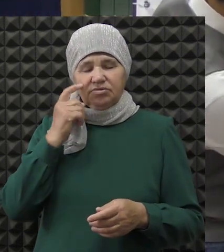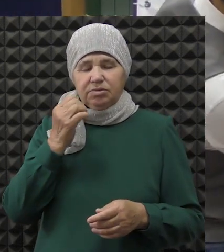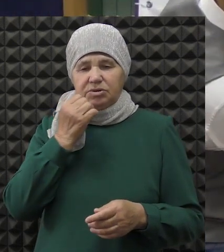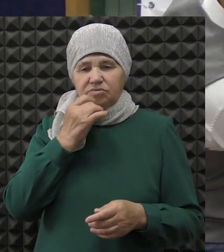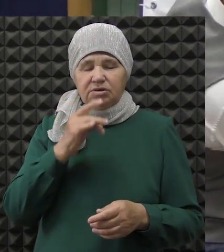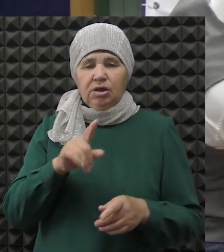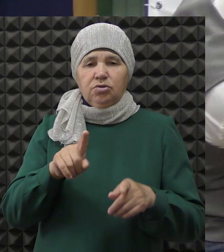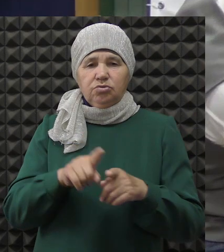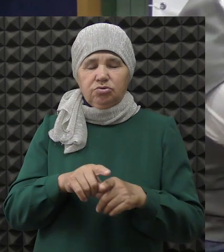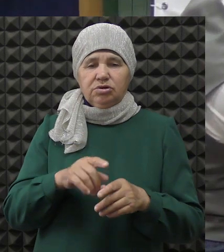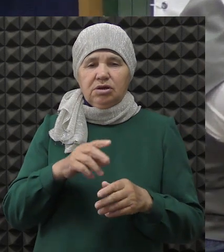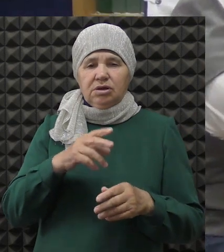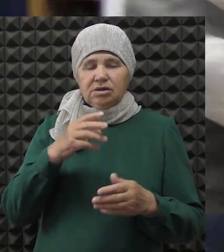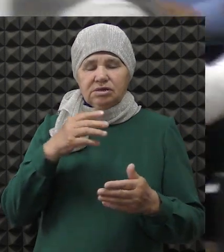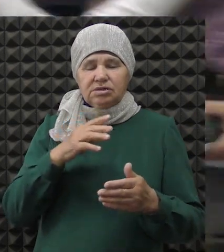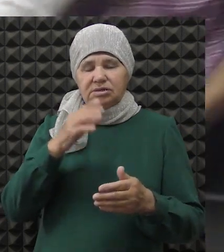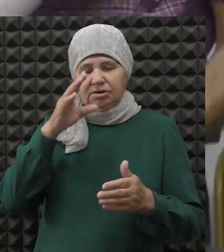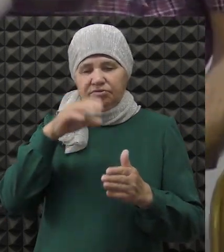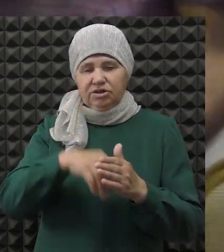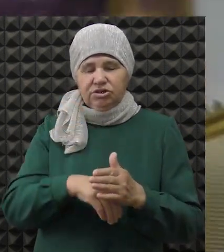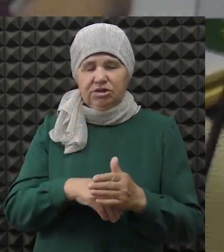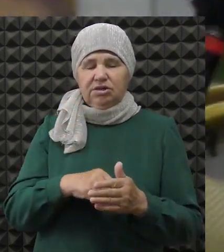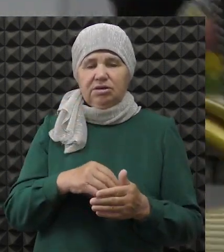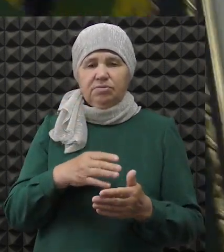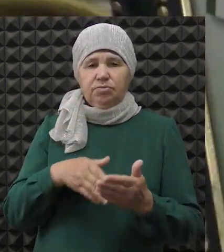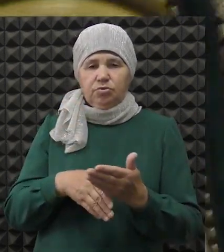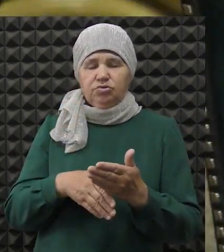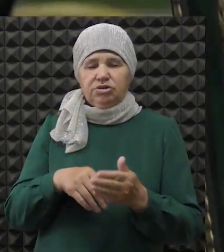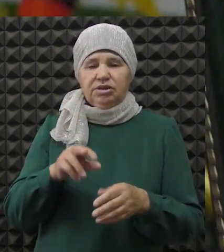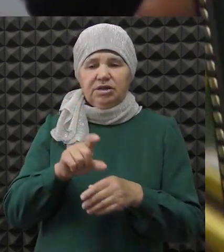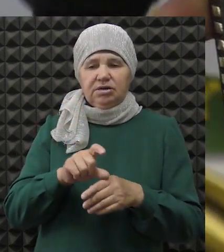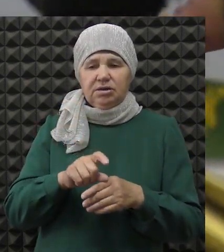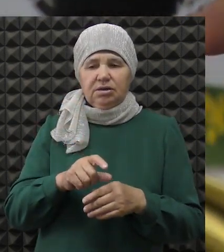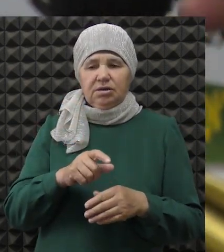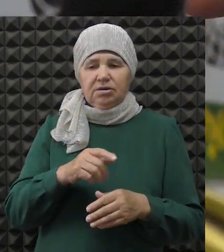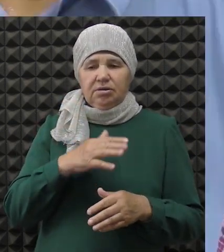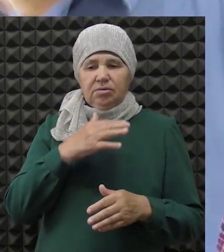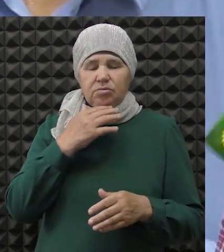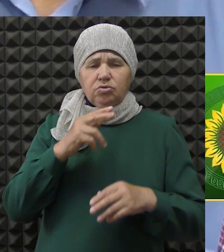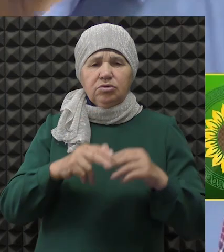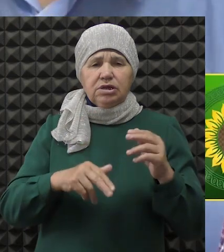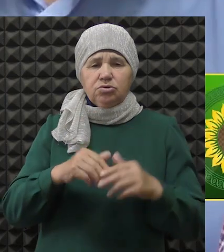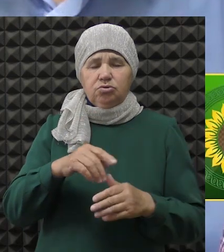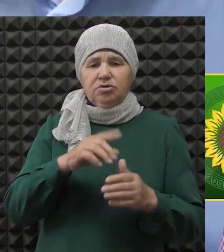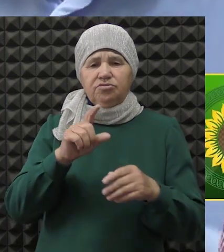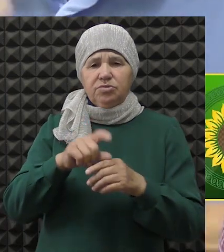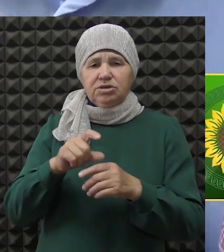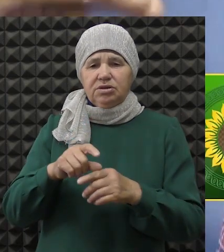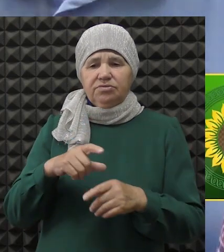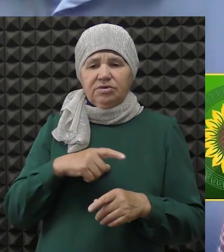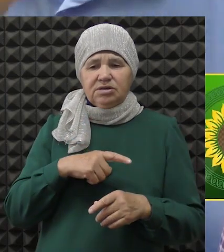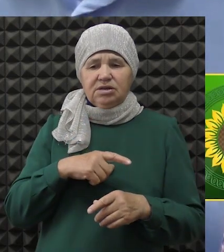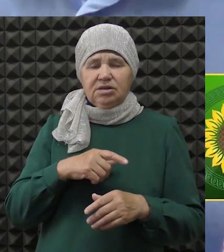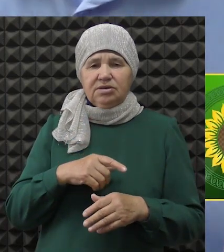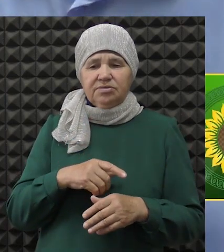Кировского и Московского районов Казани за вклад в духовно-нравственное возрождение ислама. Много мечетей понастроено уже за